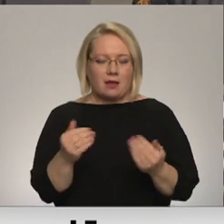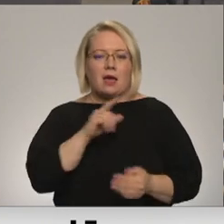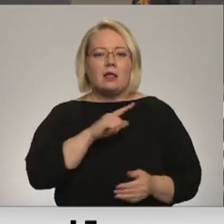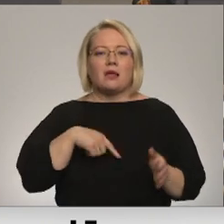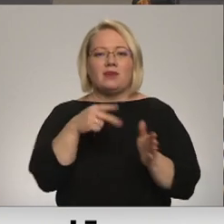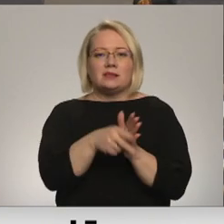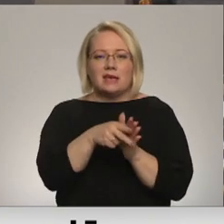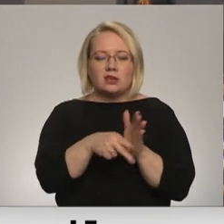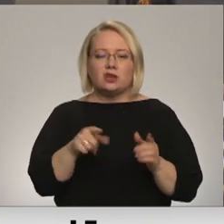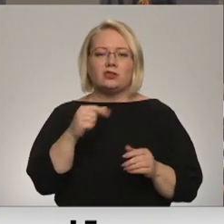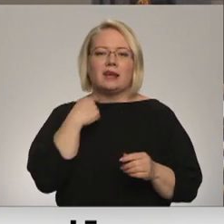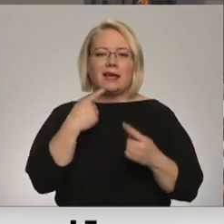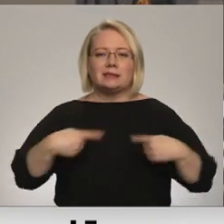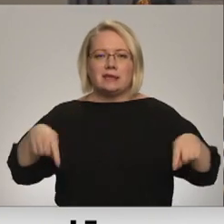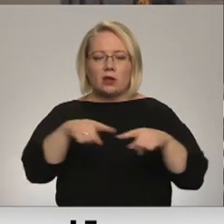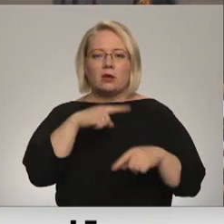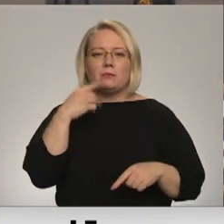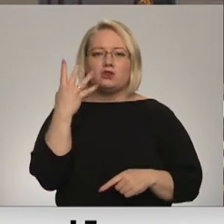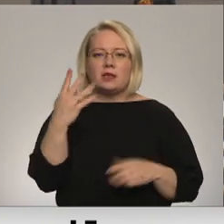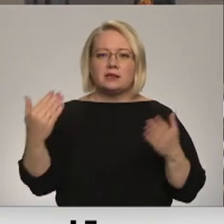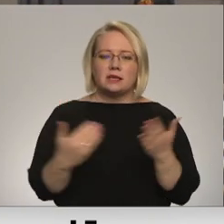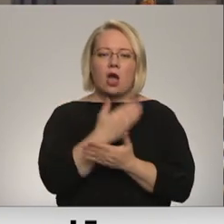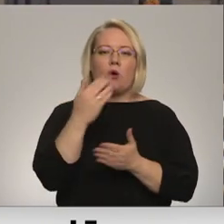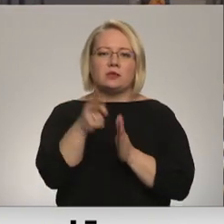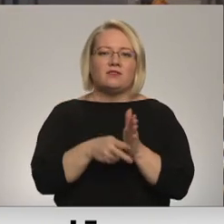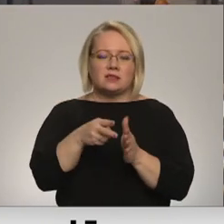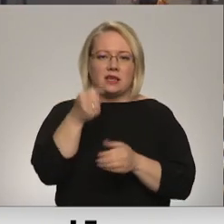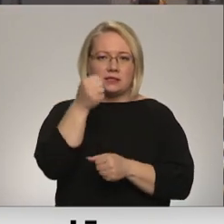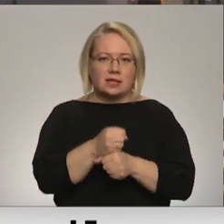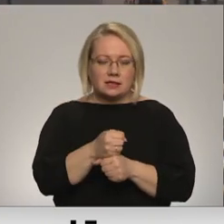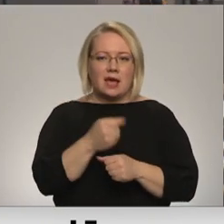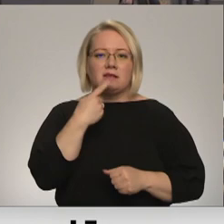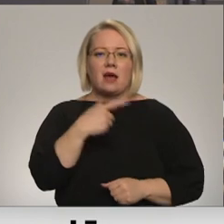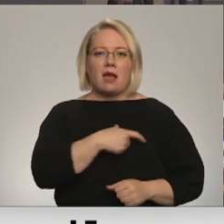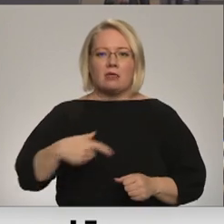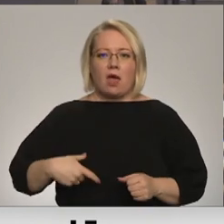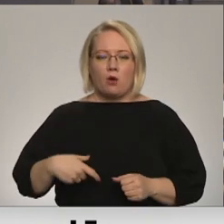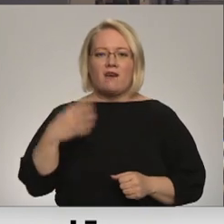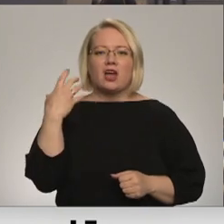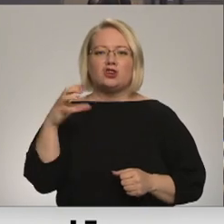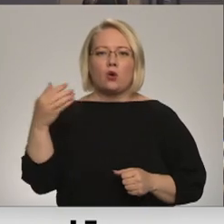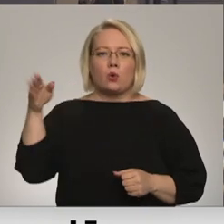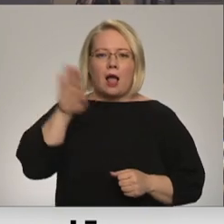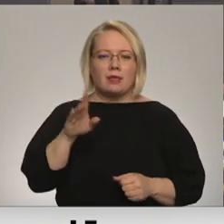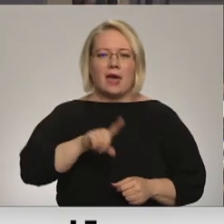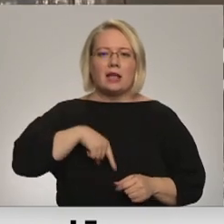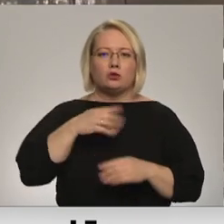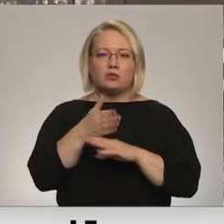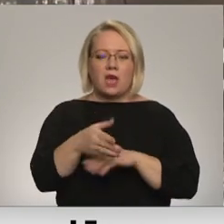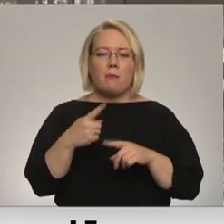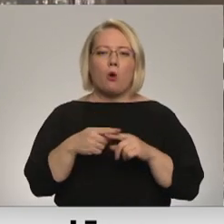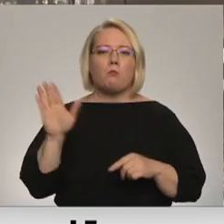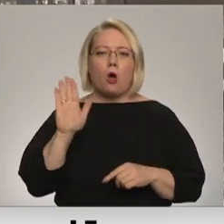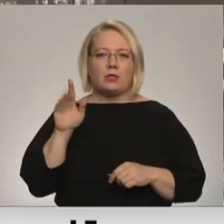iecerējas Rīgas teritorijā izveidot četrus jaunus vilcienu pieturs punktus – Sarkandaugavā, Čiekurkalnā, Īģu ciemā un Boldrājā.